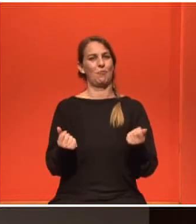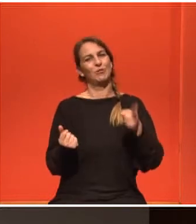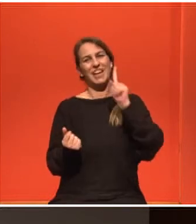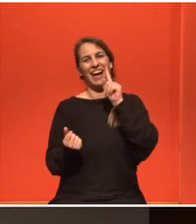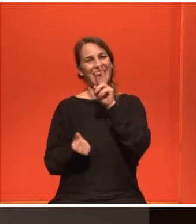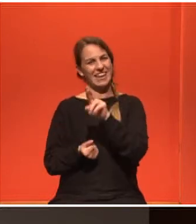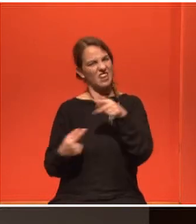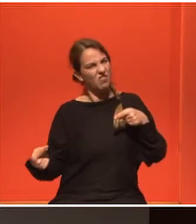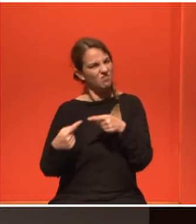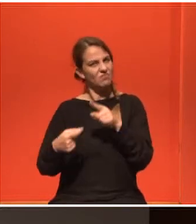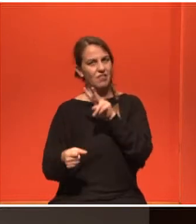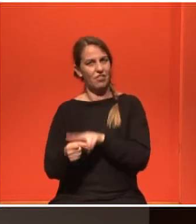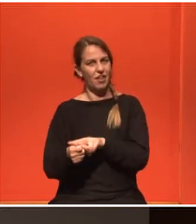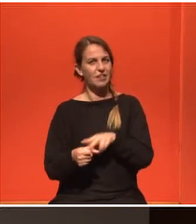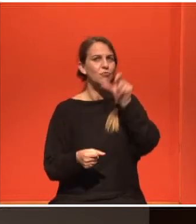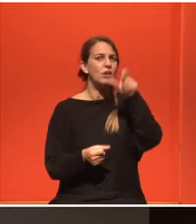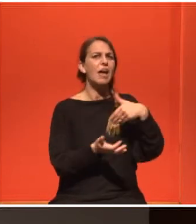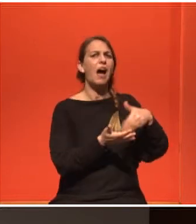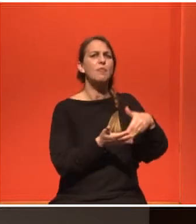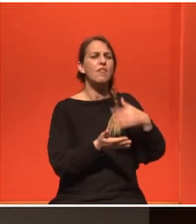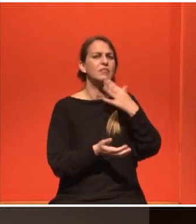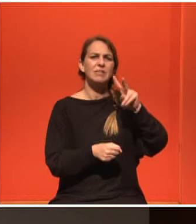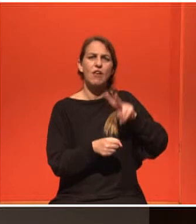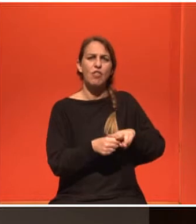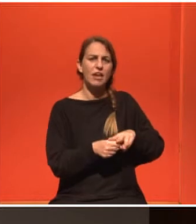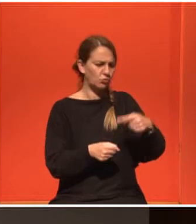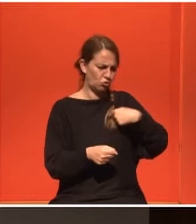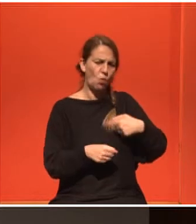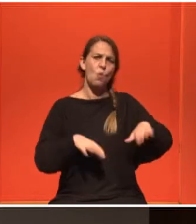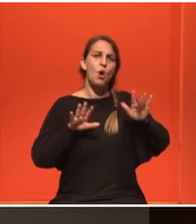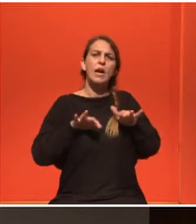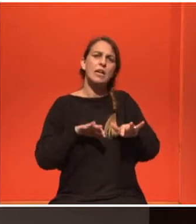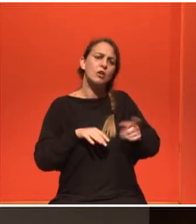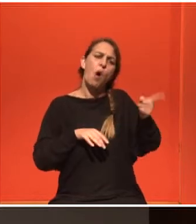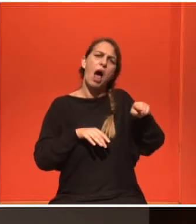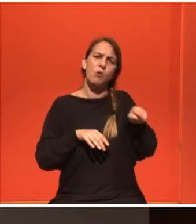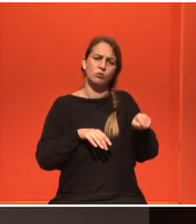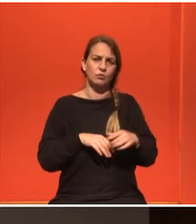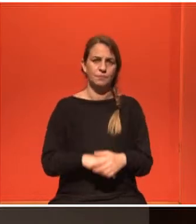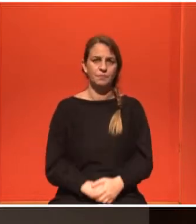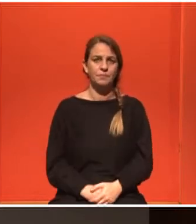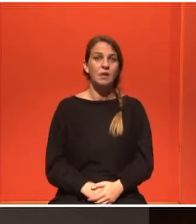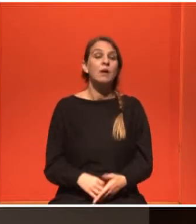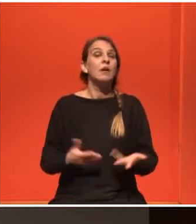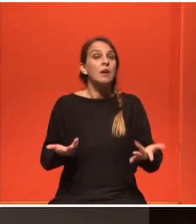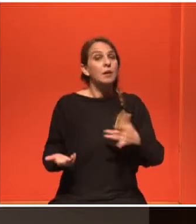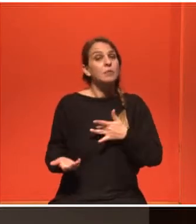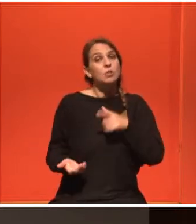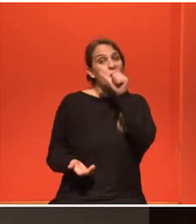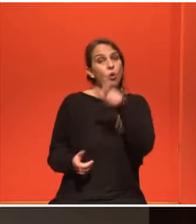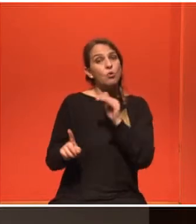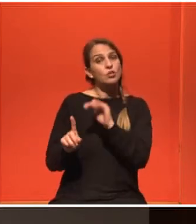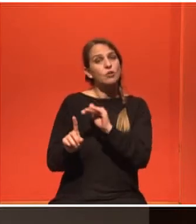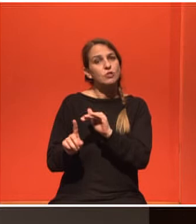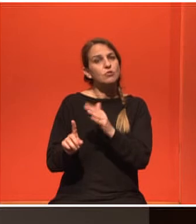άποψη. Είσαι ειδικότερη από μένα να πεις πώς ακριβώς γίνεται